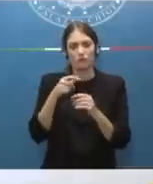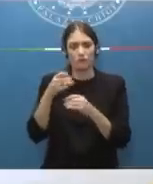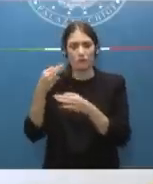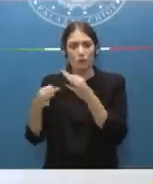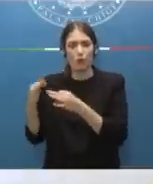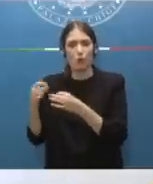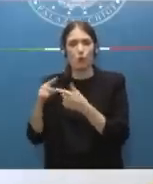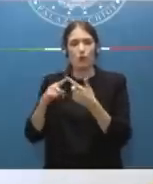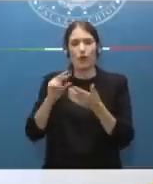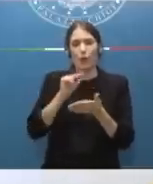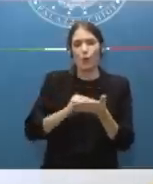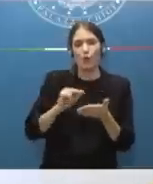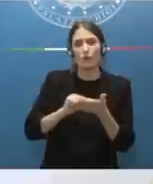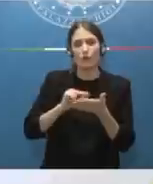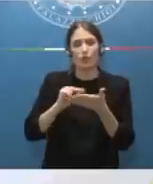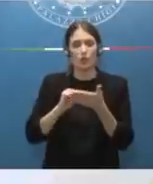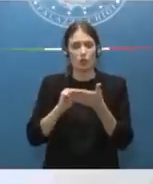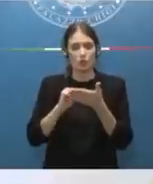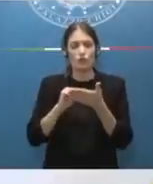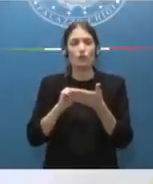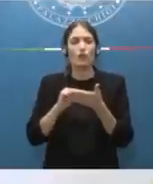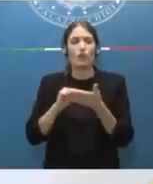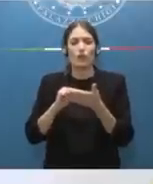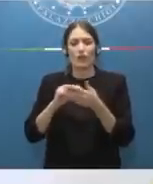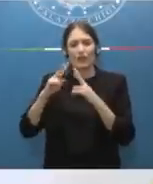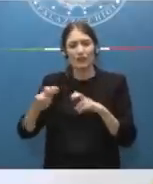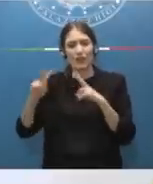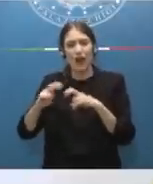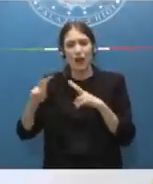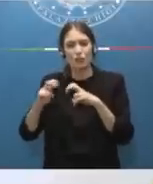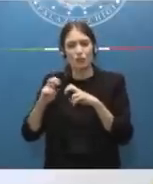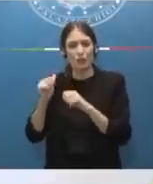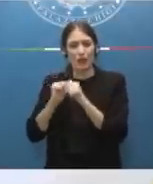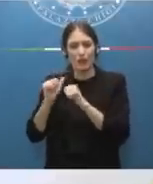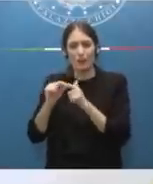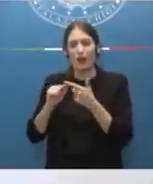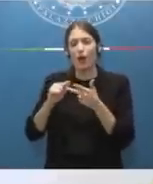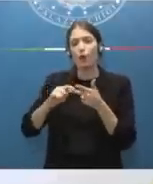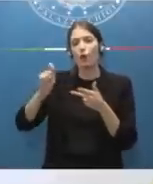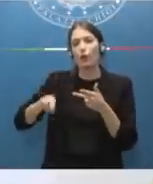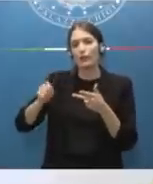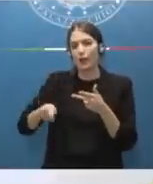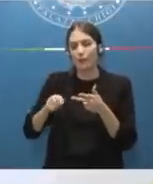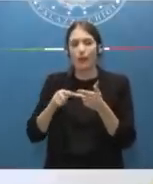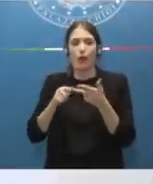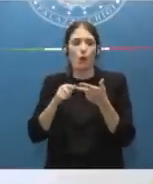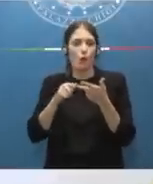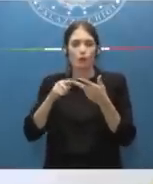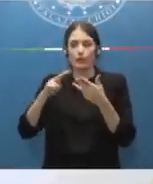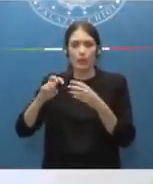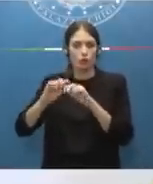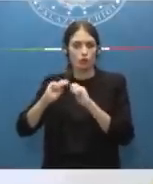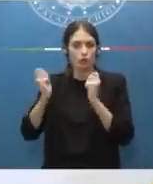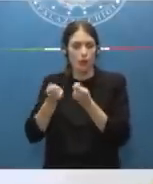e gli uffici dei giudici delle indagini preliminari e delle corti d'appello e delle procure generali. Ho